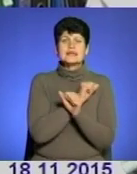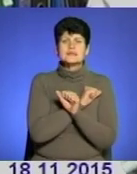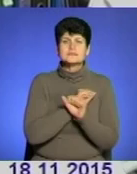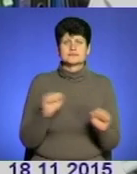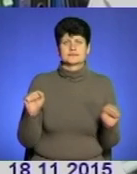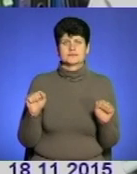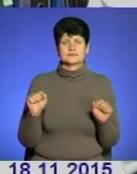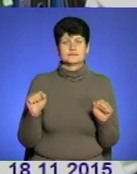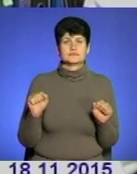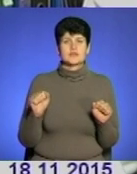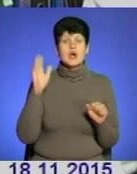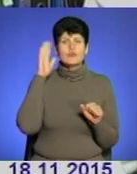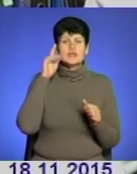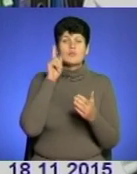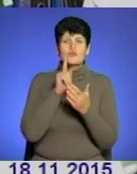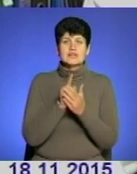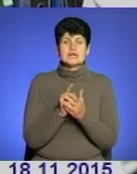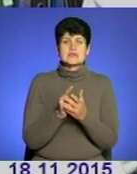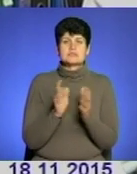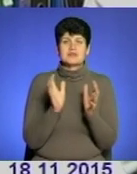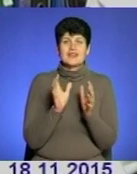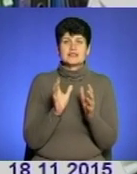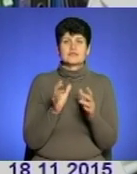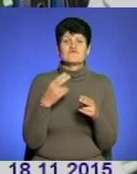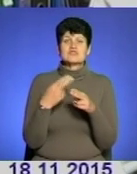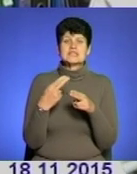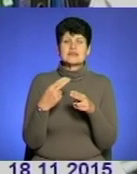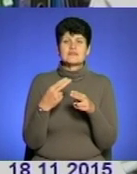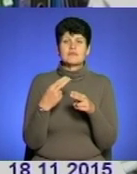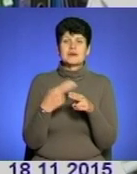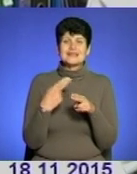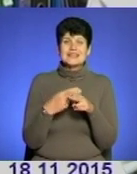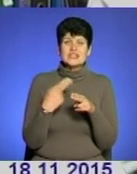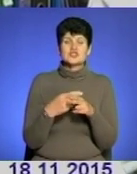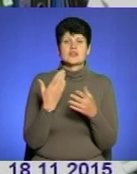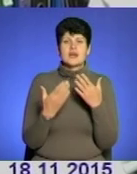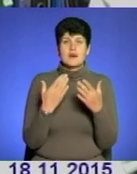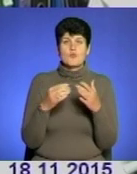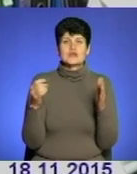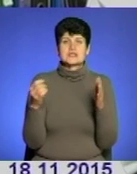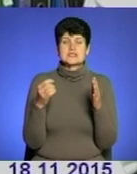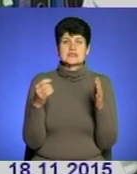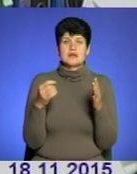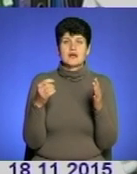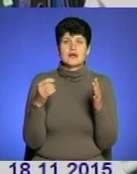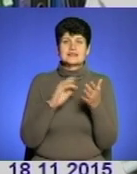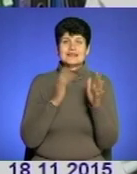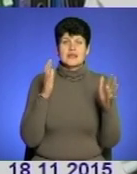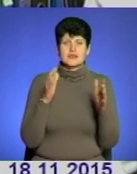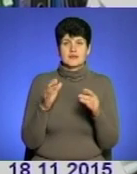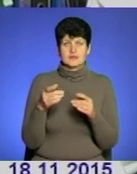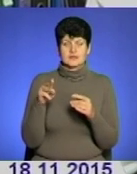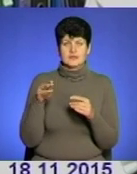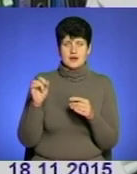допускається. Вода повинна зберігатися у скляній або іншій металічній тарі, призначеній для цього. Також терміни